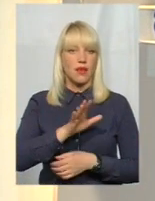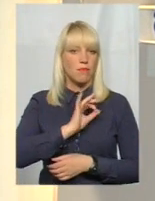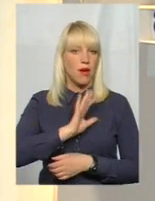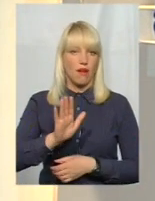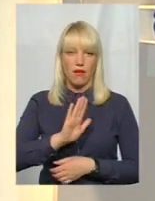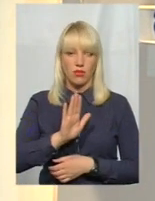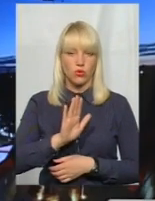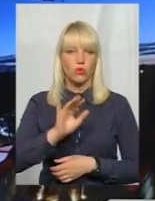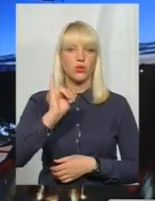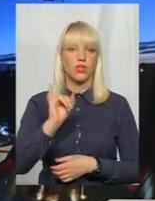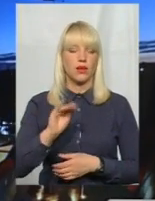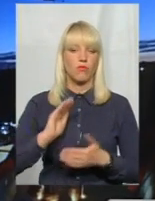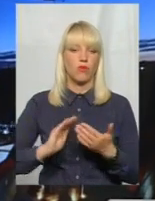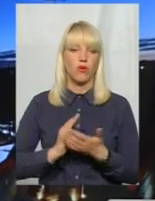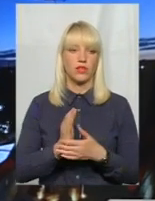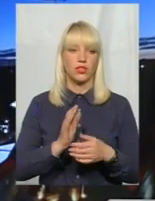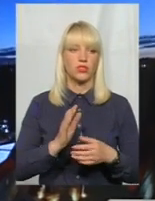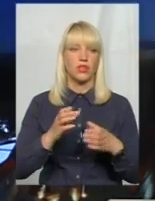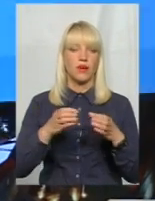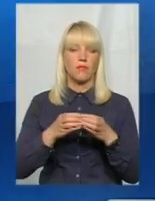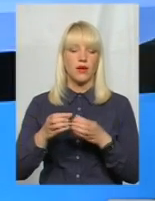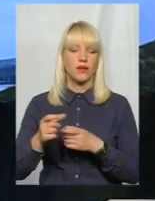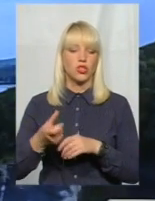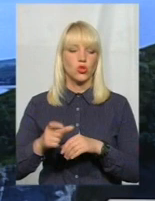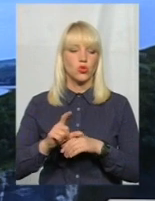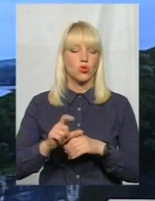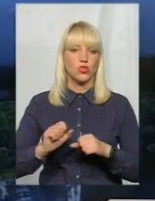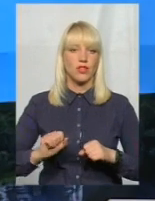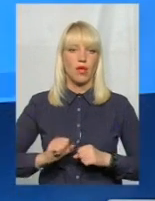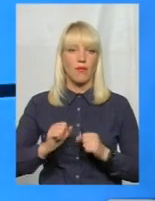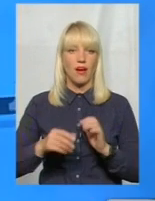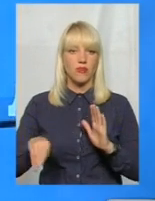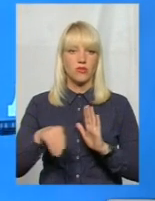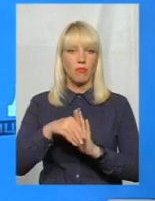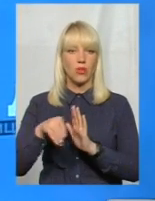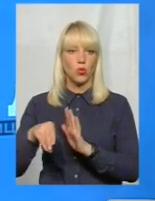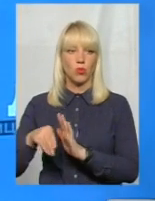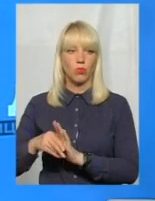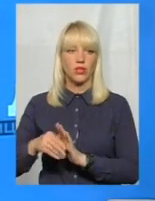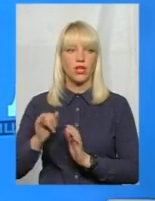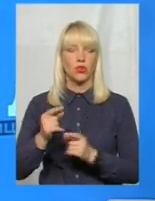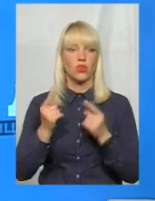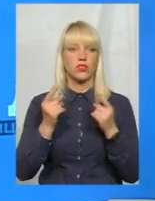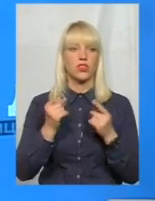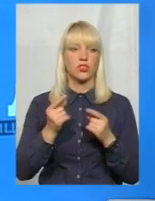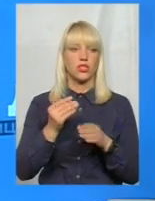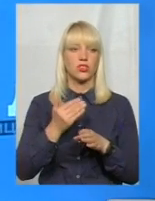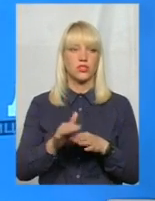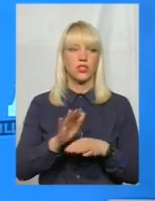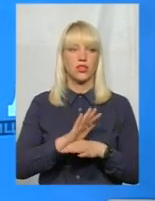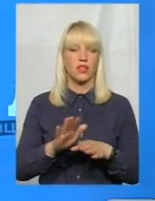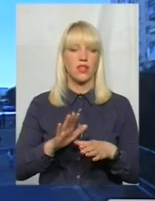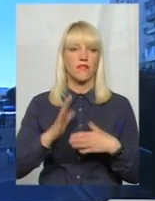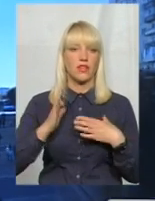а політичні партії дуже намагаються підкупити, то значна частина не витримує і